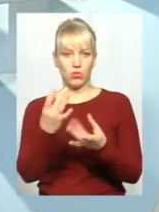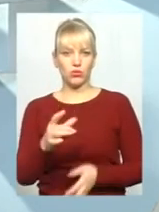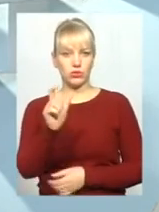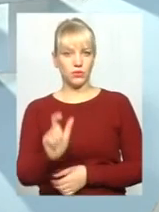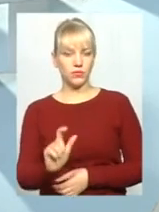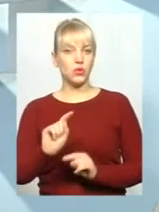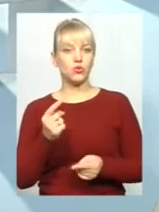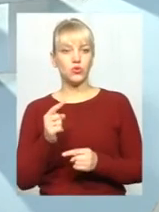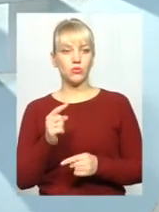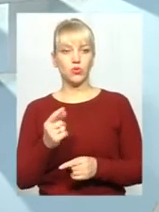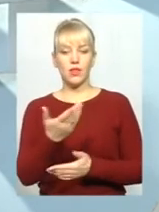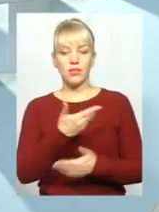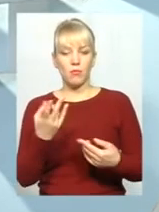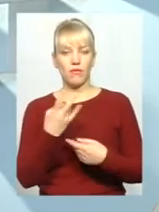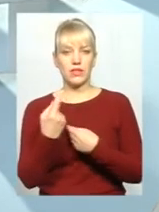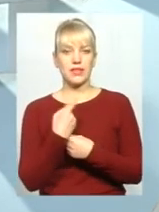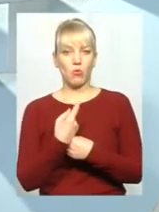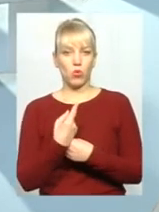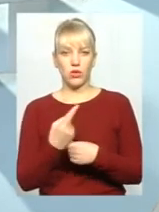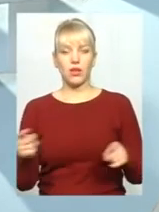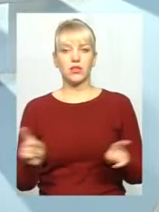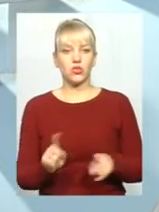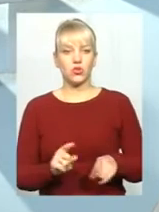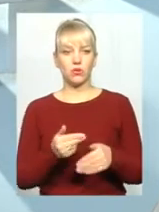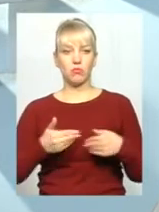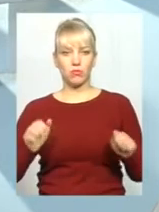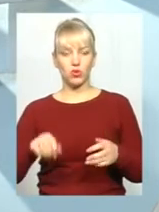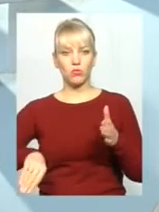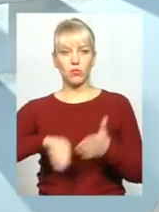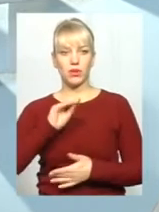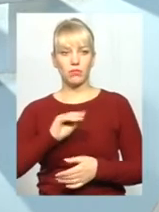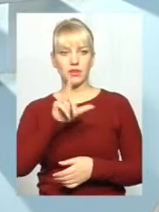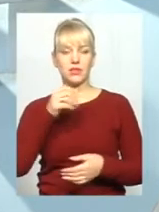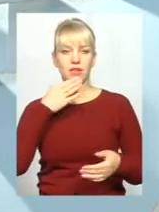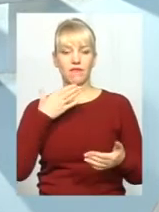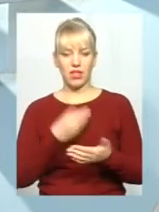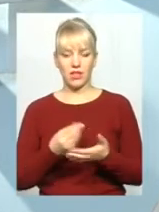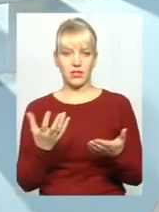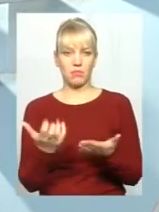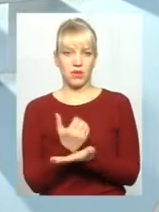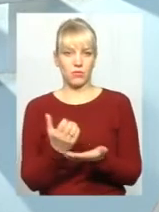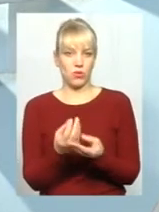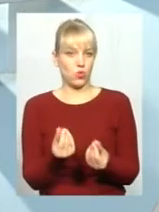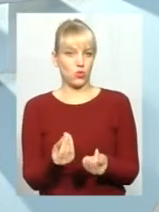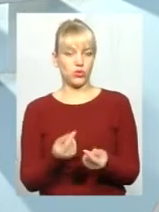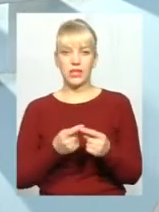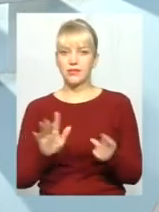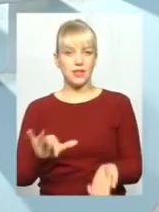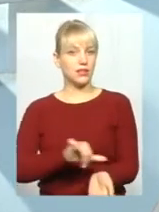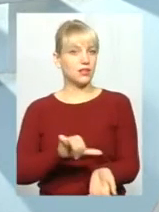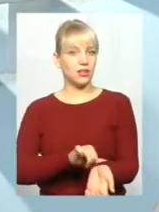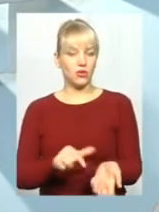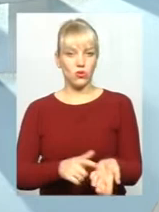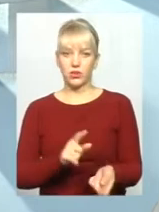Чому нам мають забороняти те, що ми можемо придбати за власно зароблені кошти? Це не наркотичні